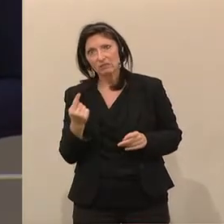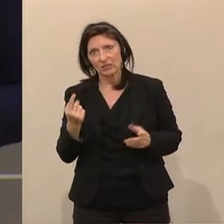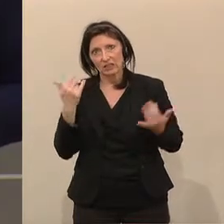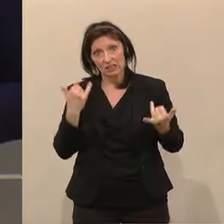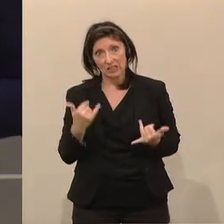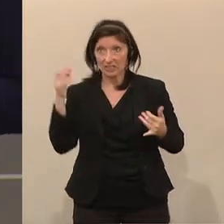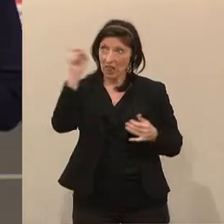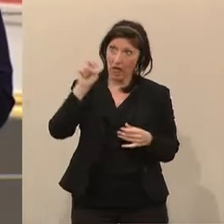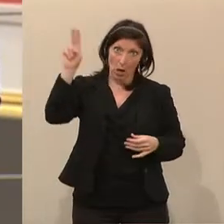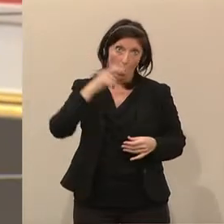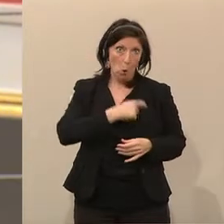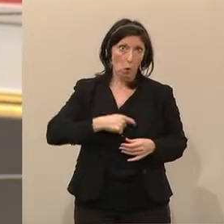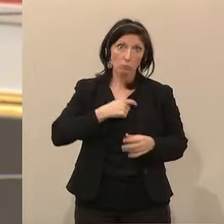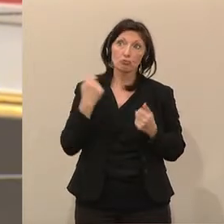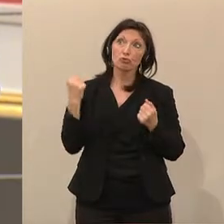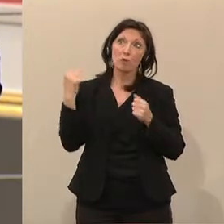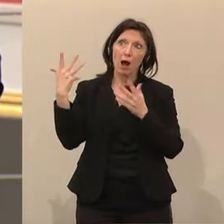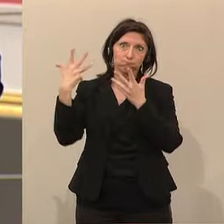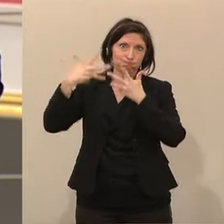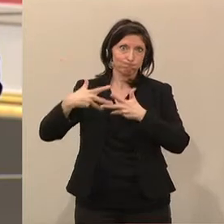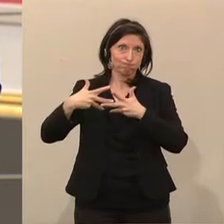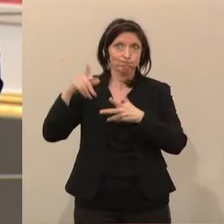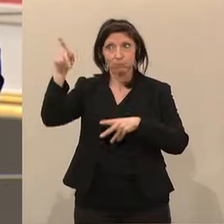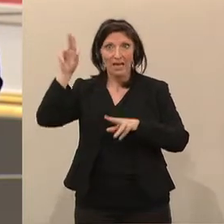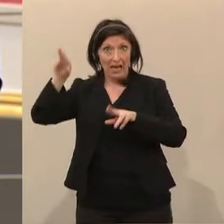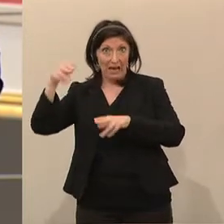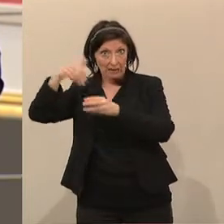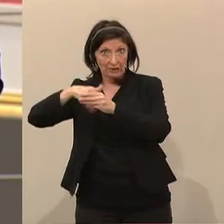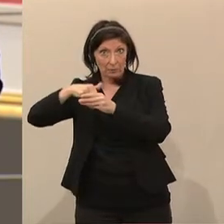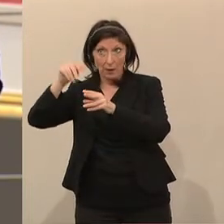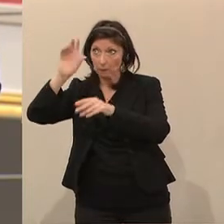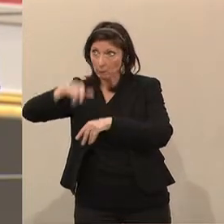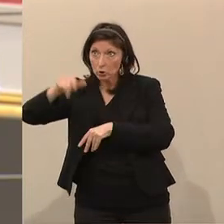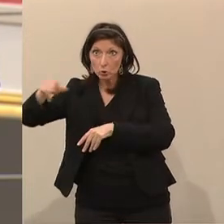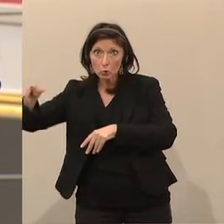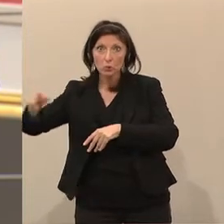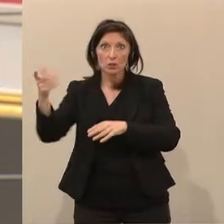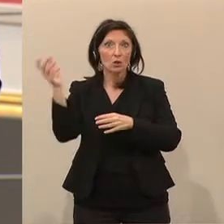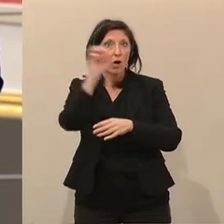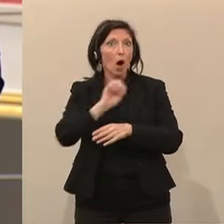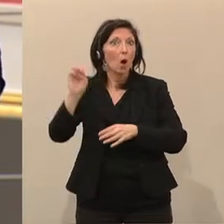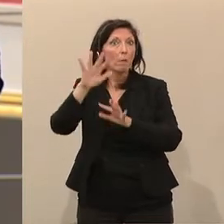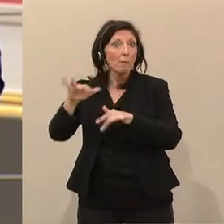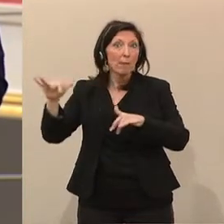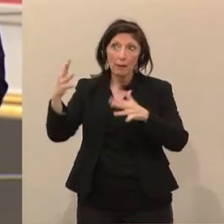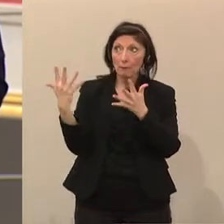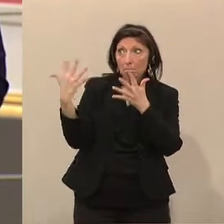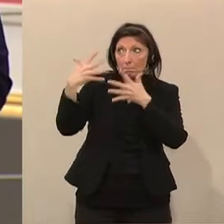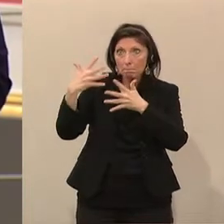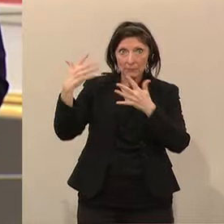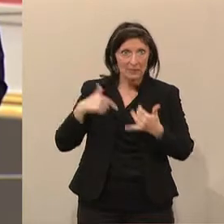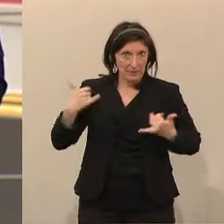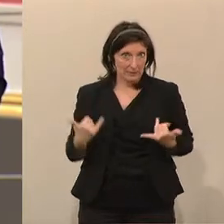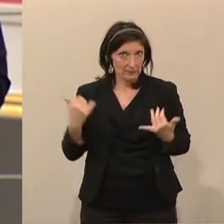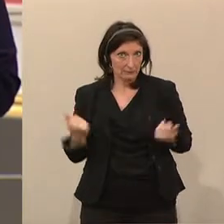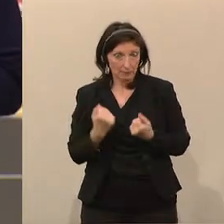mit der EU-Kommission, den Kollegen im Rat und vor allem auch dem Europäischen Parlament abzustimmen. Ich freue mich aber sehr, dass wir